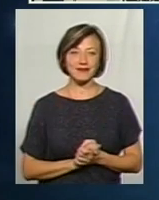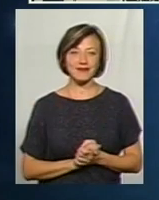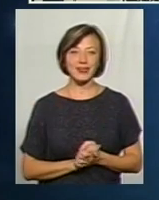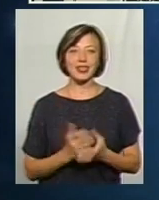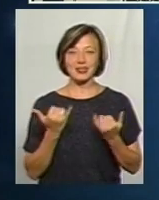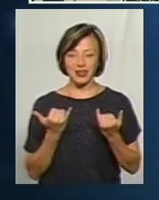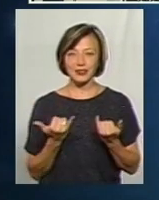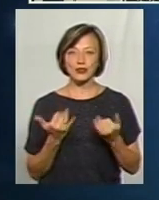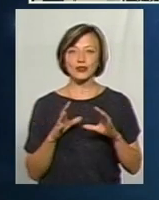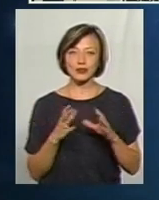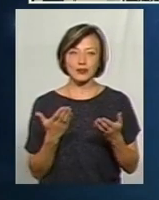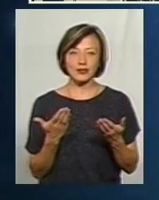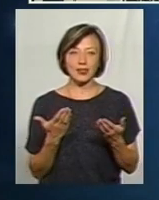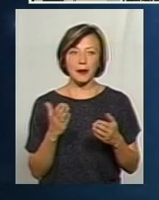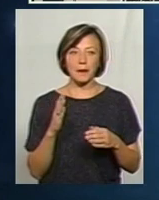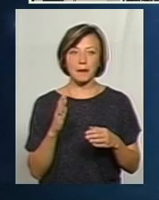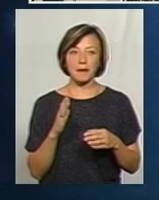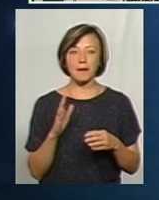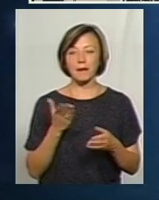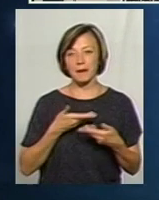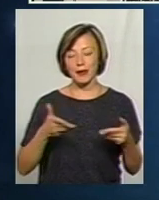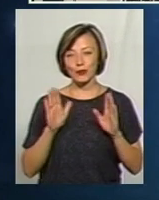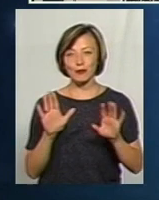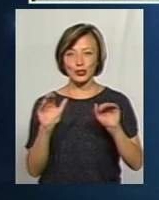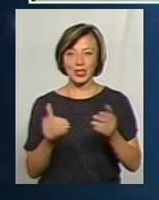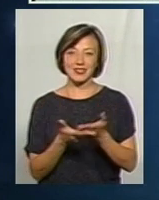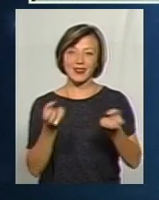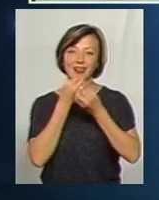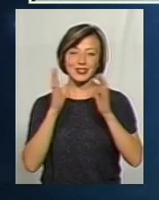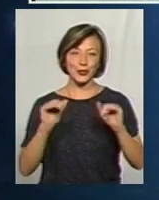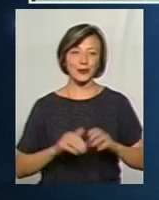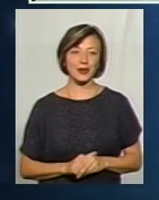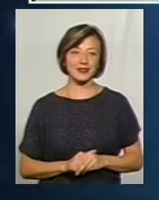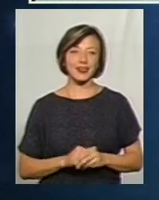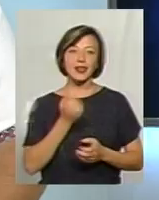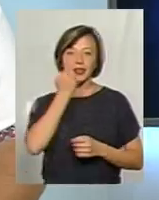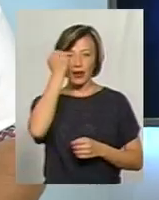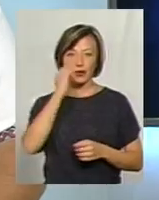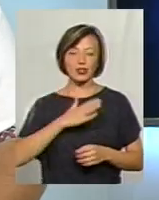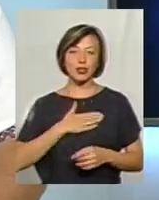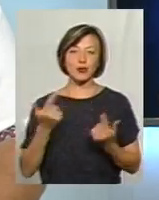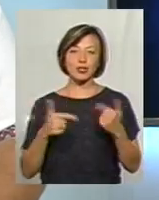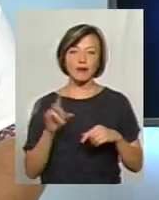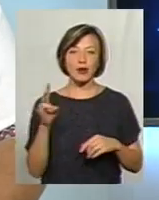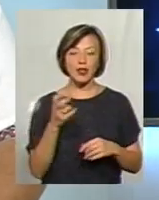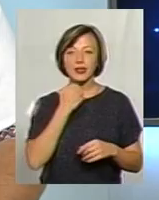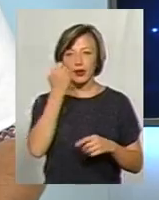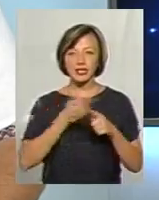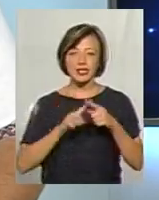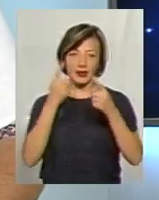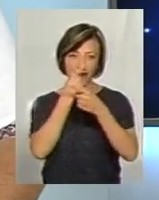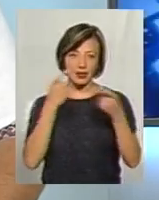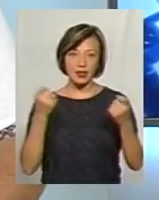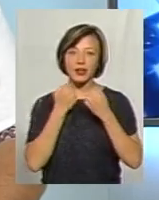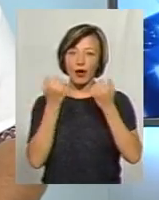зараз, мабуть, ми вже, Миколаївська студія, ми будемо прощатися з вами. Дякуємо нашим гостям Миколаївам, дякуємо за цей ефір.